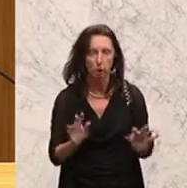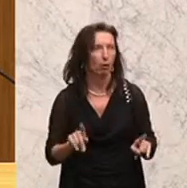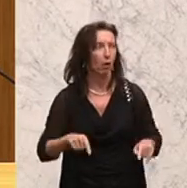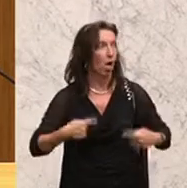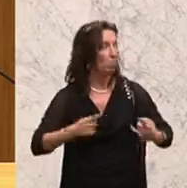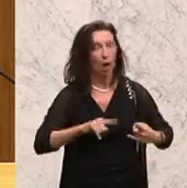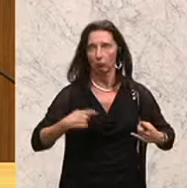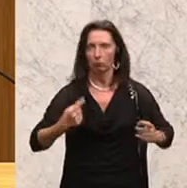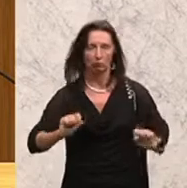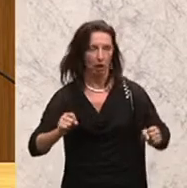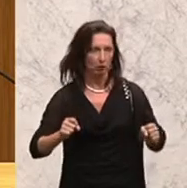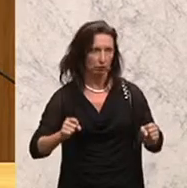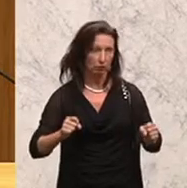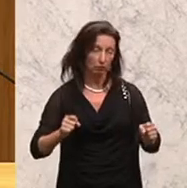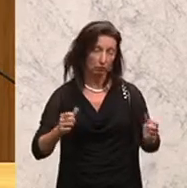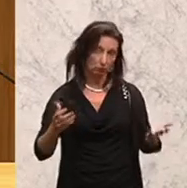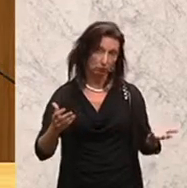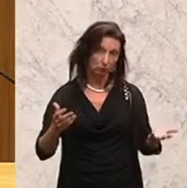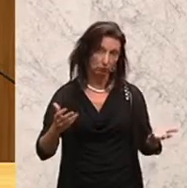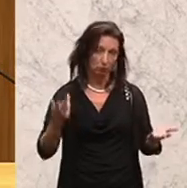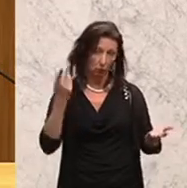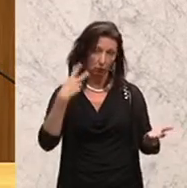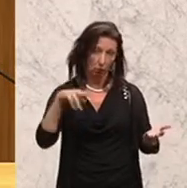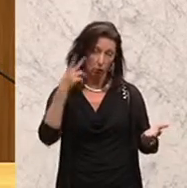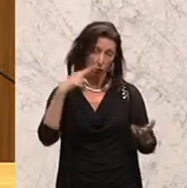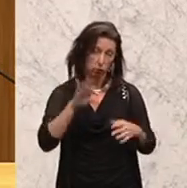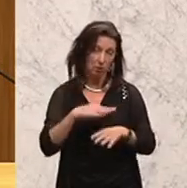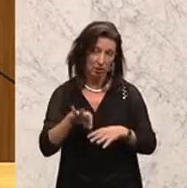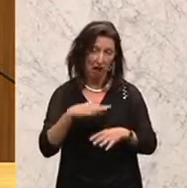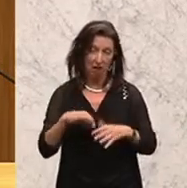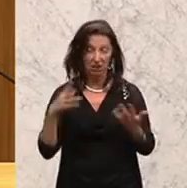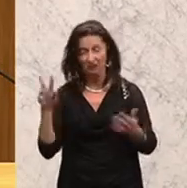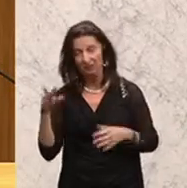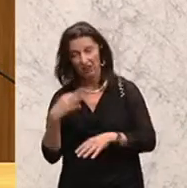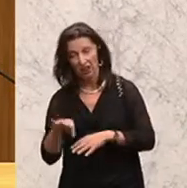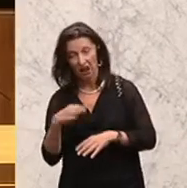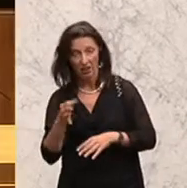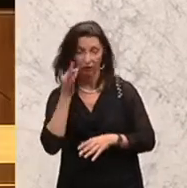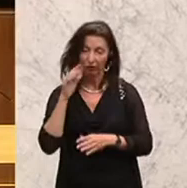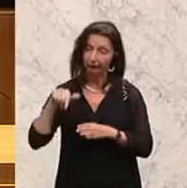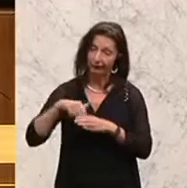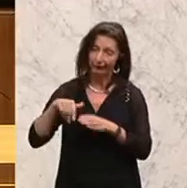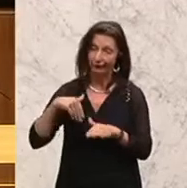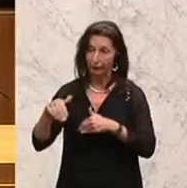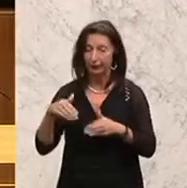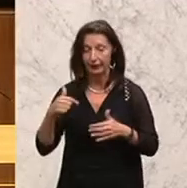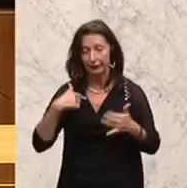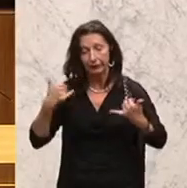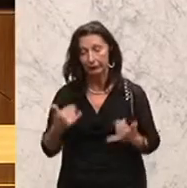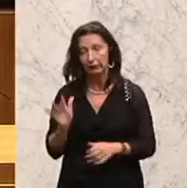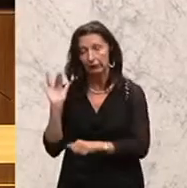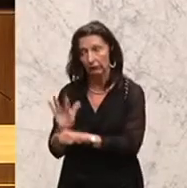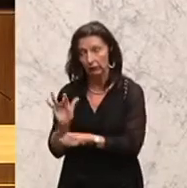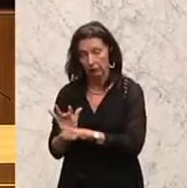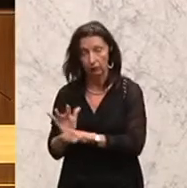meine Kritik an Ihnen, Bundeskanzler, an Ihnen, Herr Vizekanzler, an Ihnen, Frau Innenministerin. Ich habe